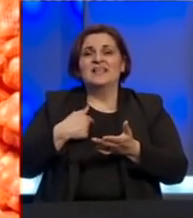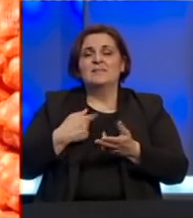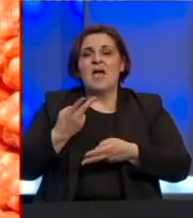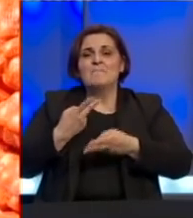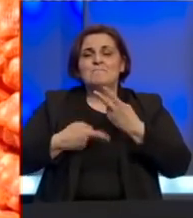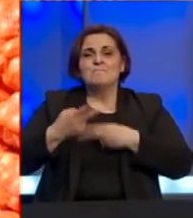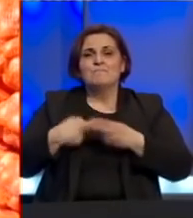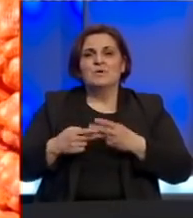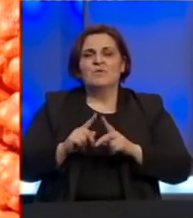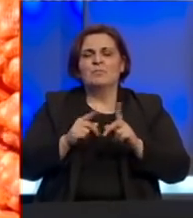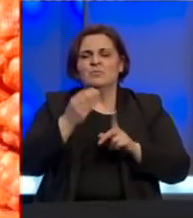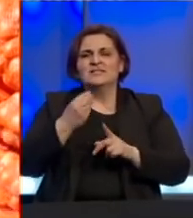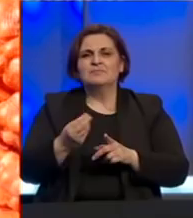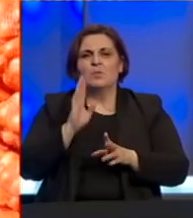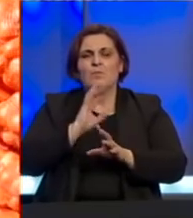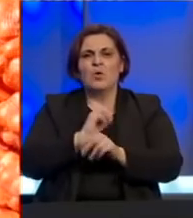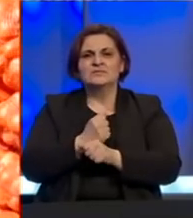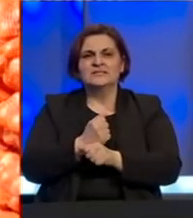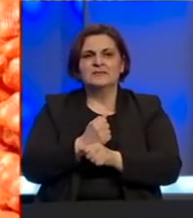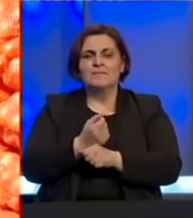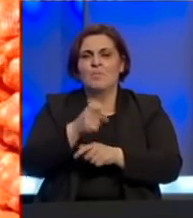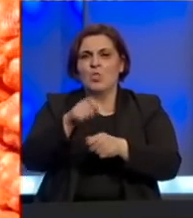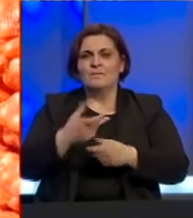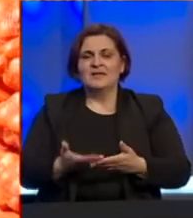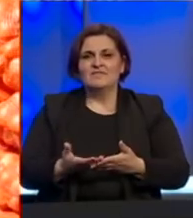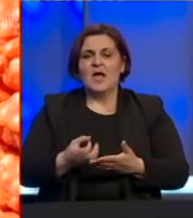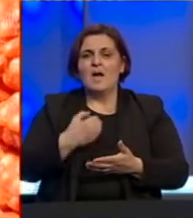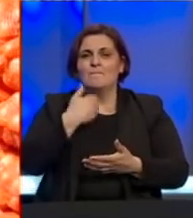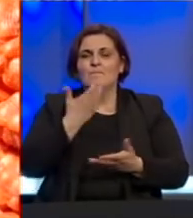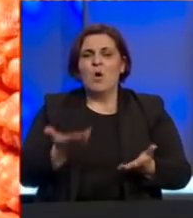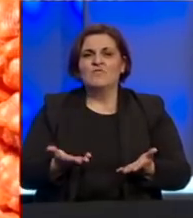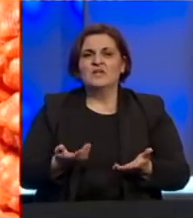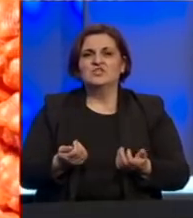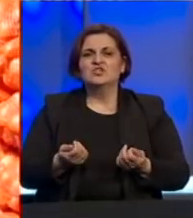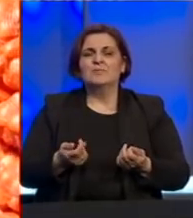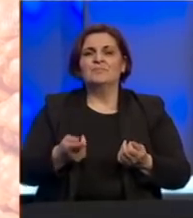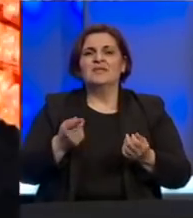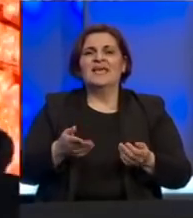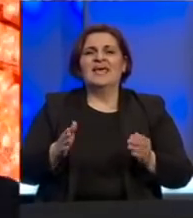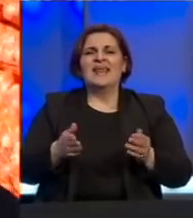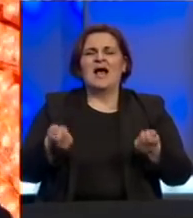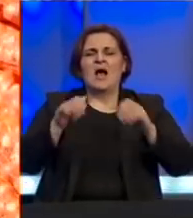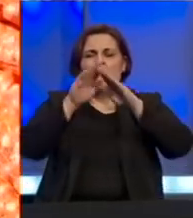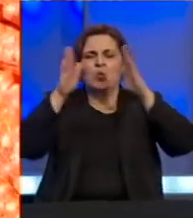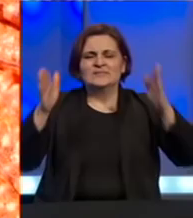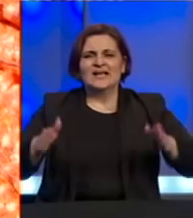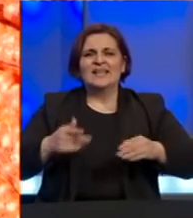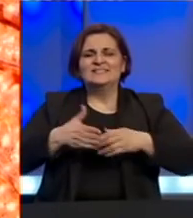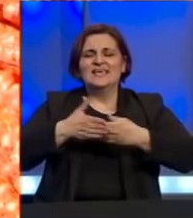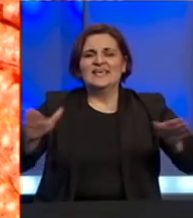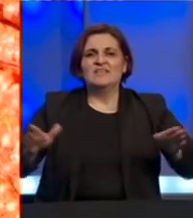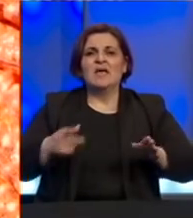u Republici Crskoj i Bosne i Hercegovine povrća u zatvornom i na otvornom polju s obzirom da je bila